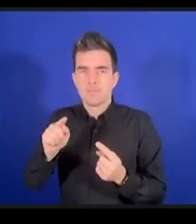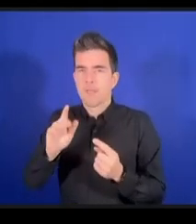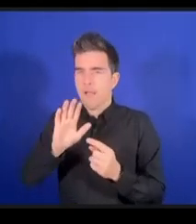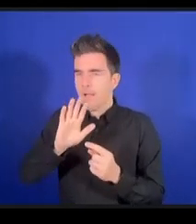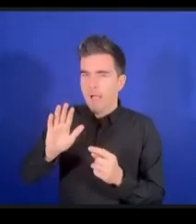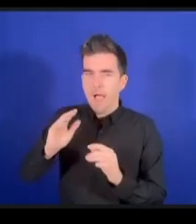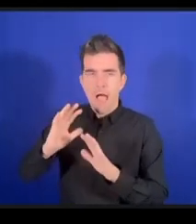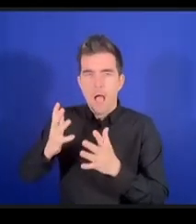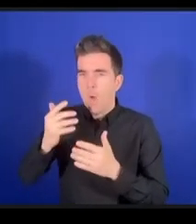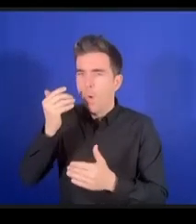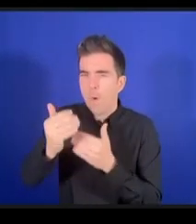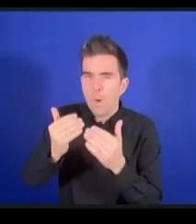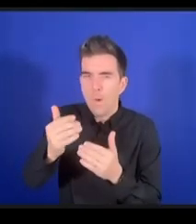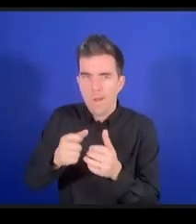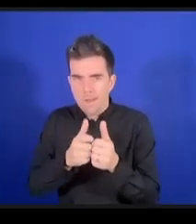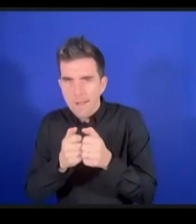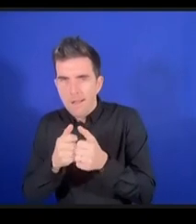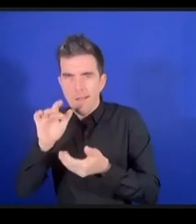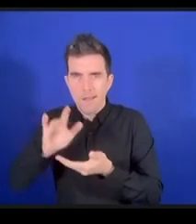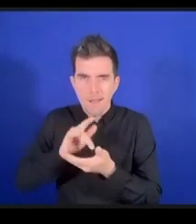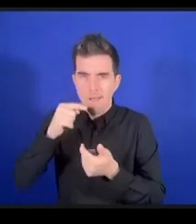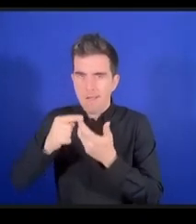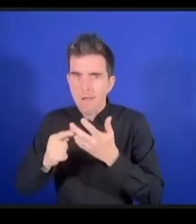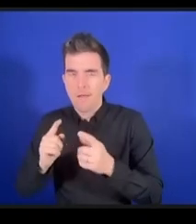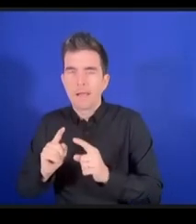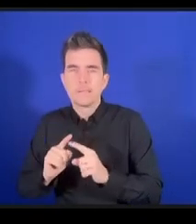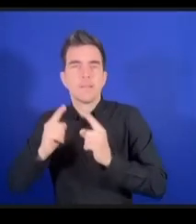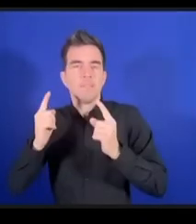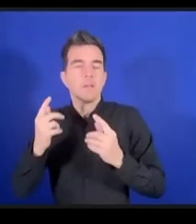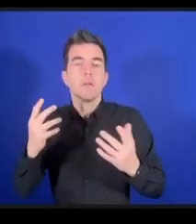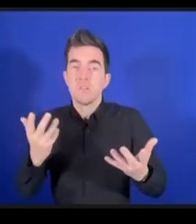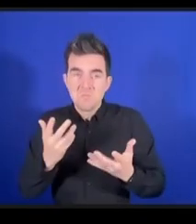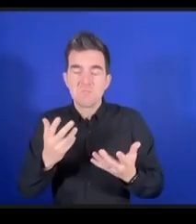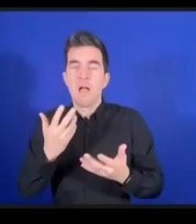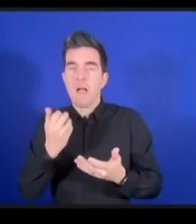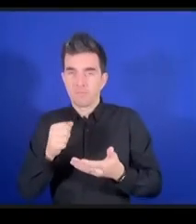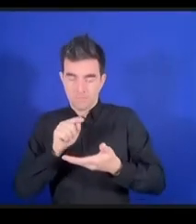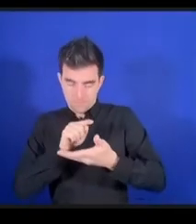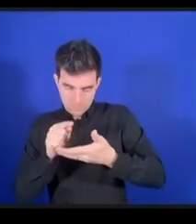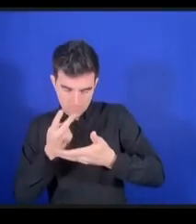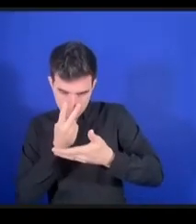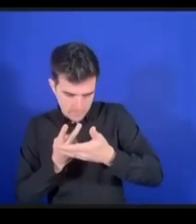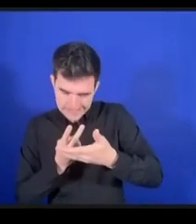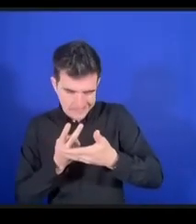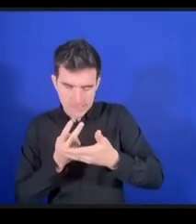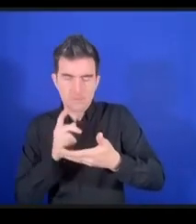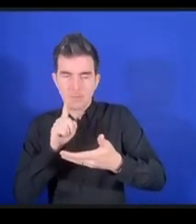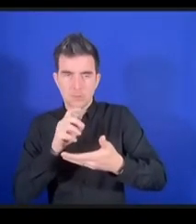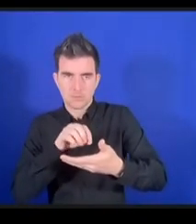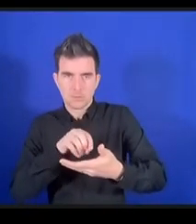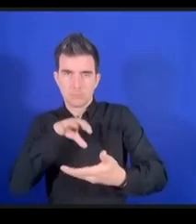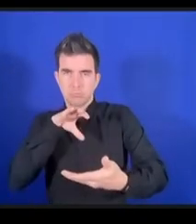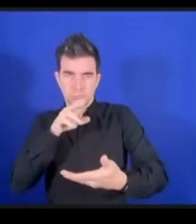Par exemple, avec des écrans de lecture ou des appareils audiovisuels.